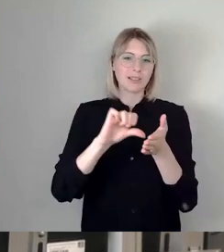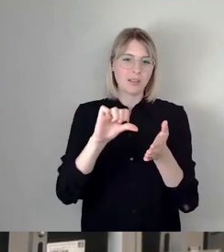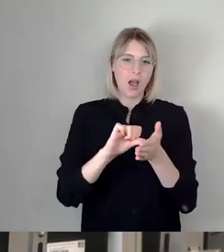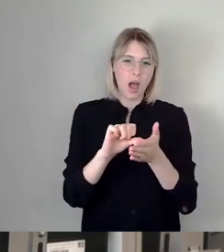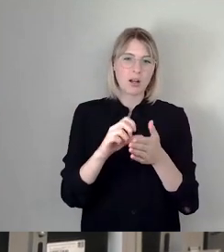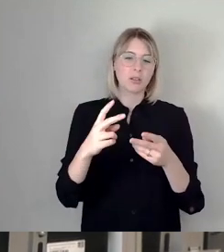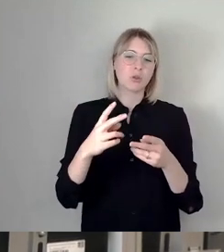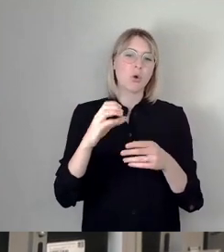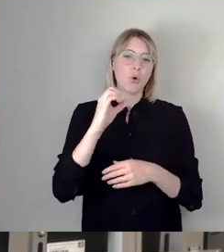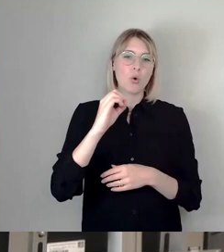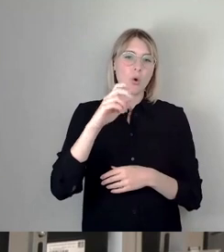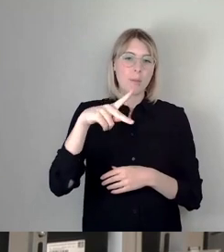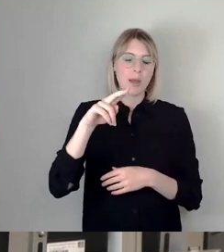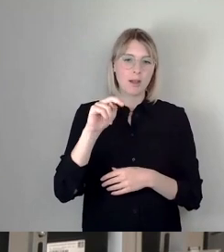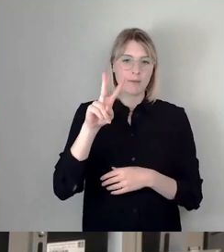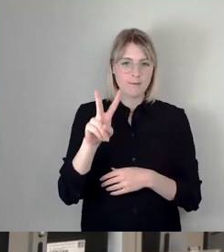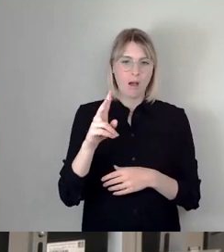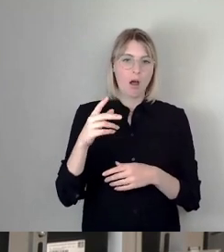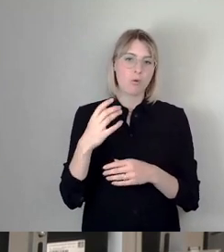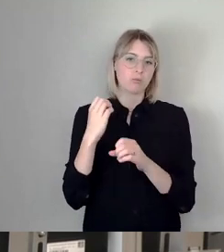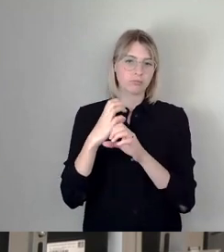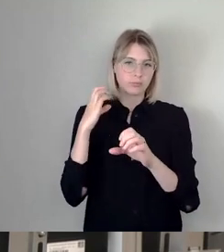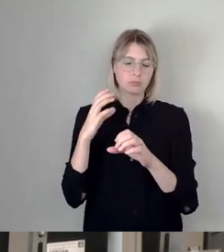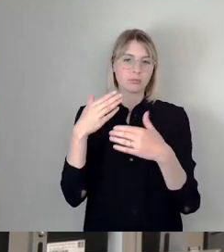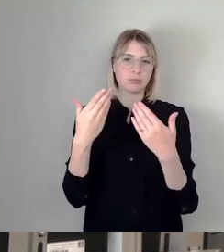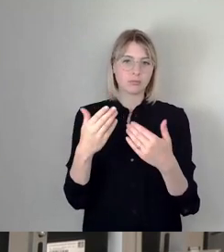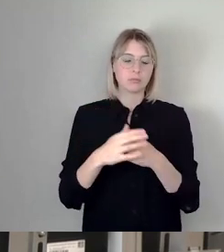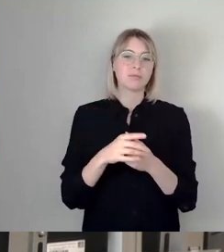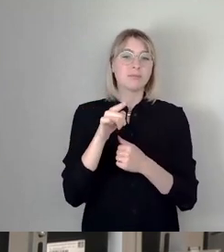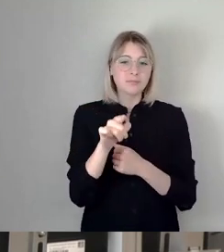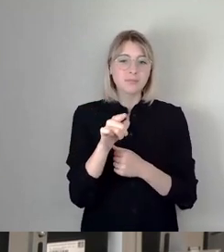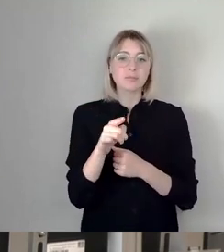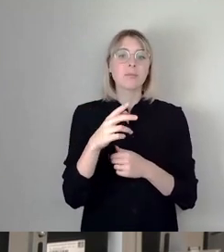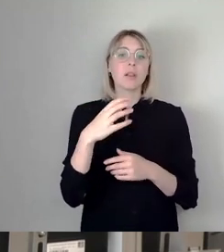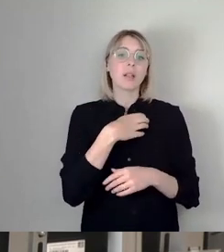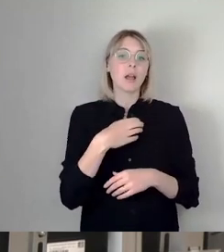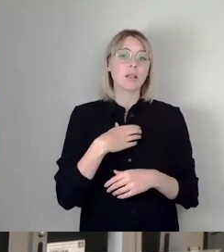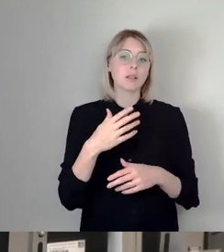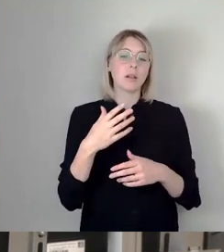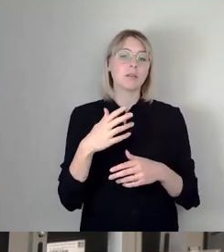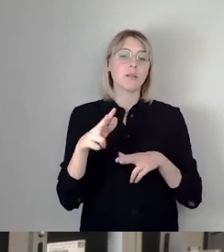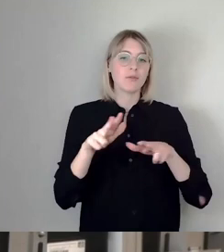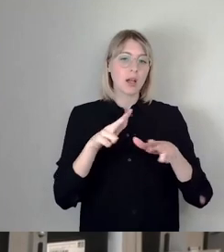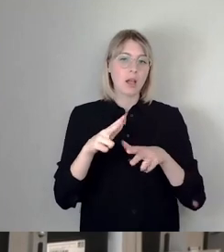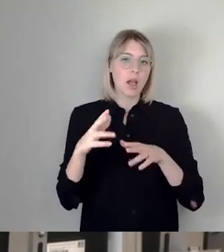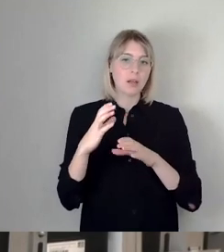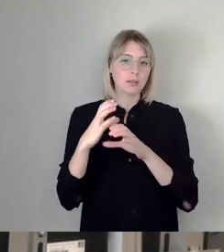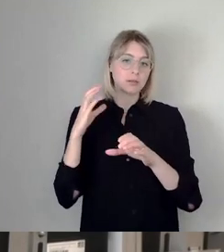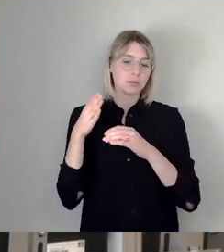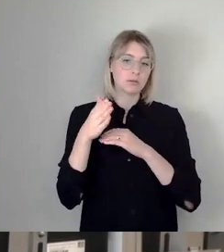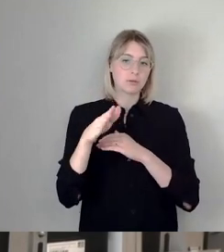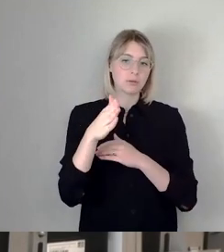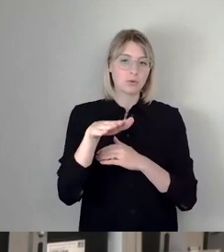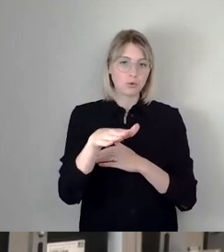Dresden haben. Mit der Campus-Linie würden die Dresdner Verkehrsbetriebe 1,4 Millionen neue Passagiere auch gewinnen. Wir würden